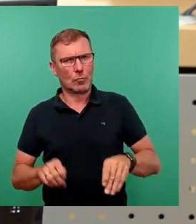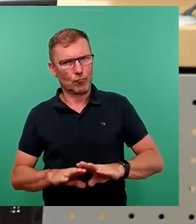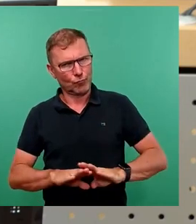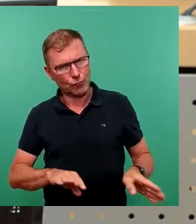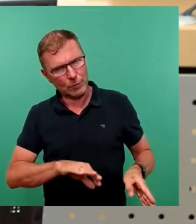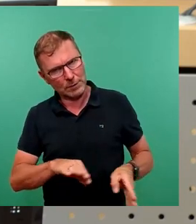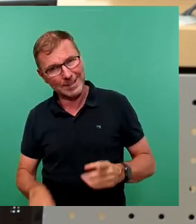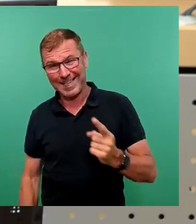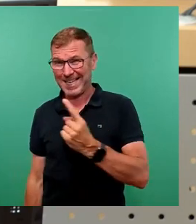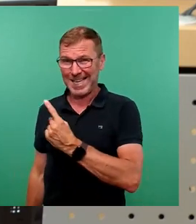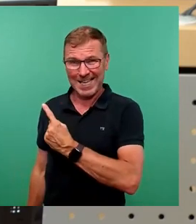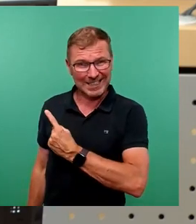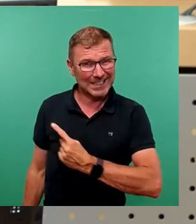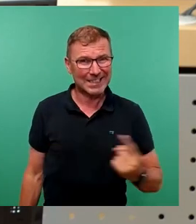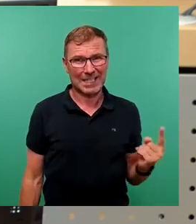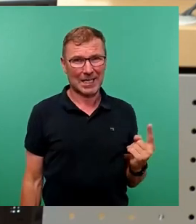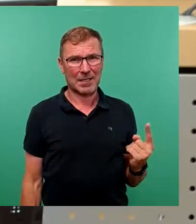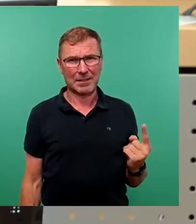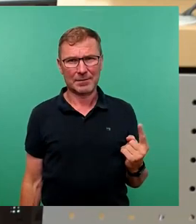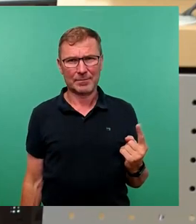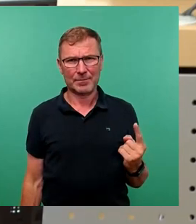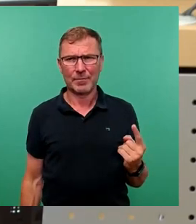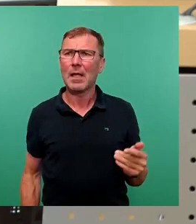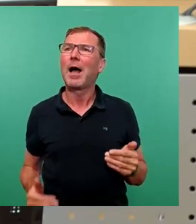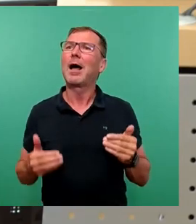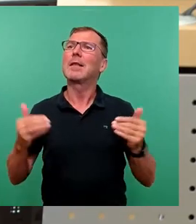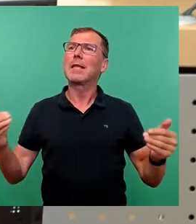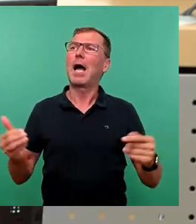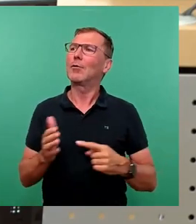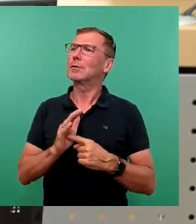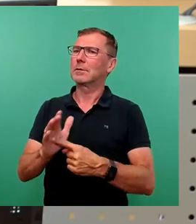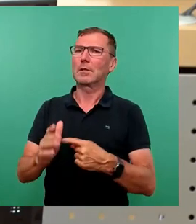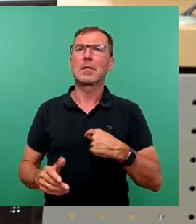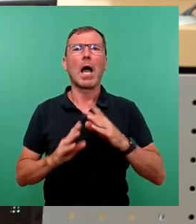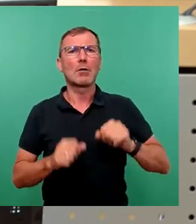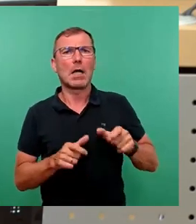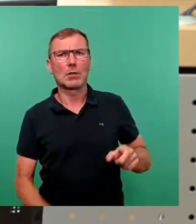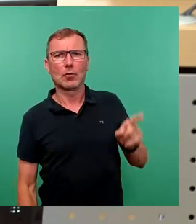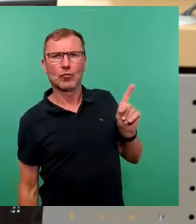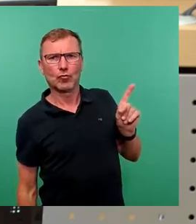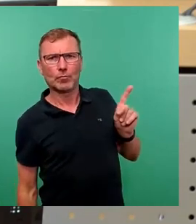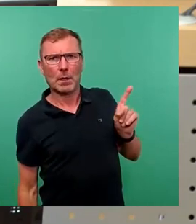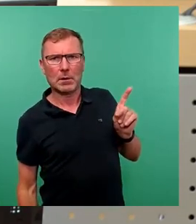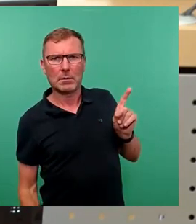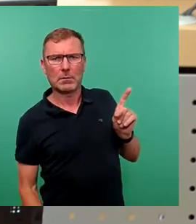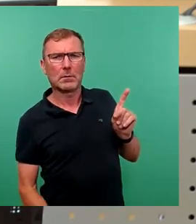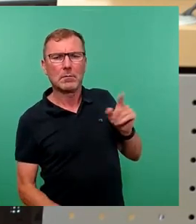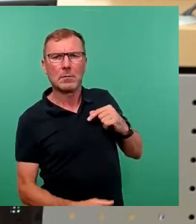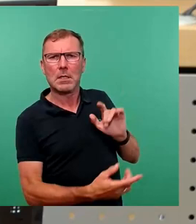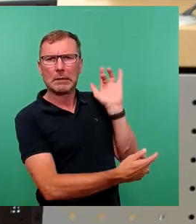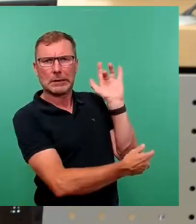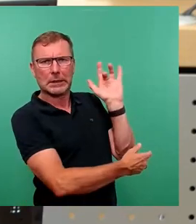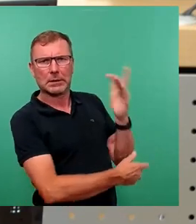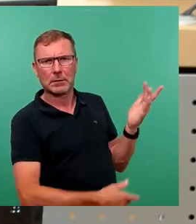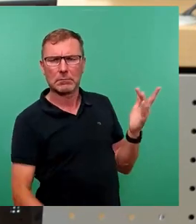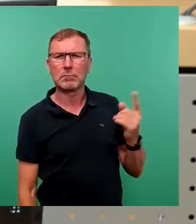Jeder, der sich nach außen hinstellt und die Haushaltssperre angreift und jeder, der